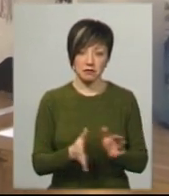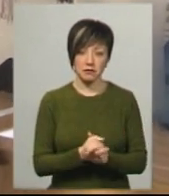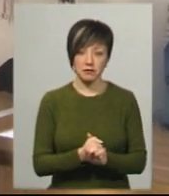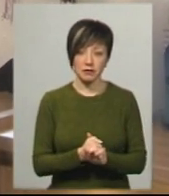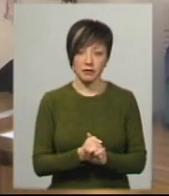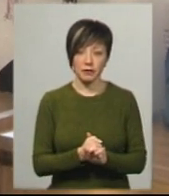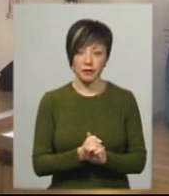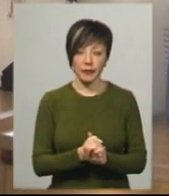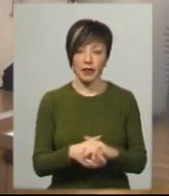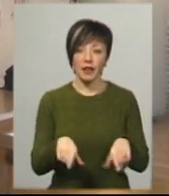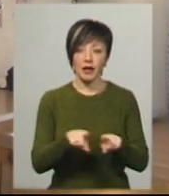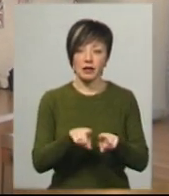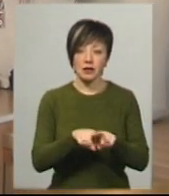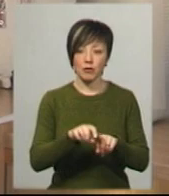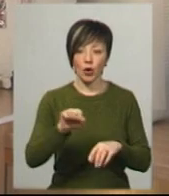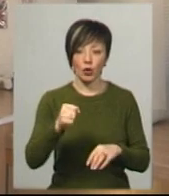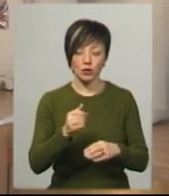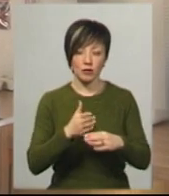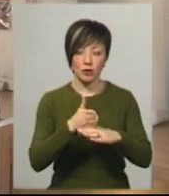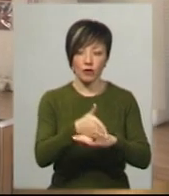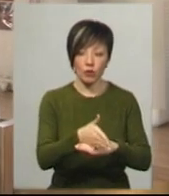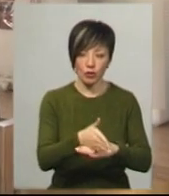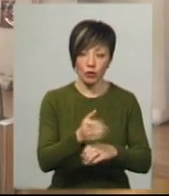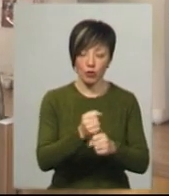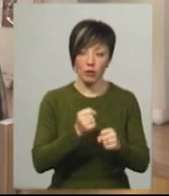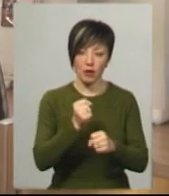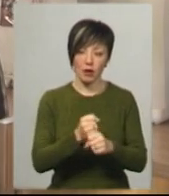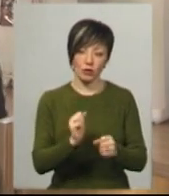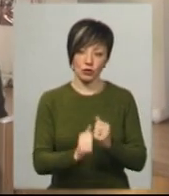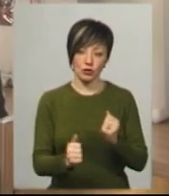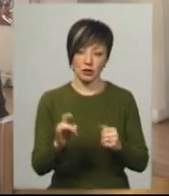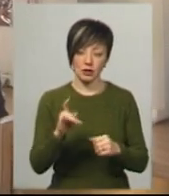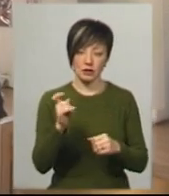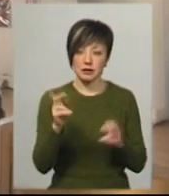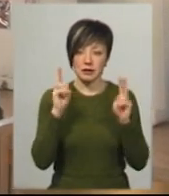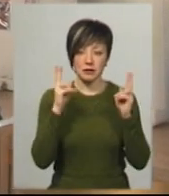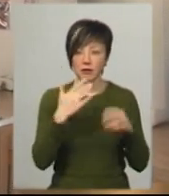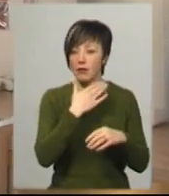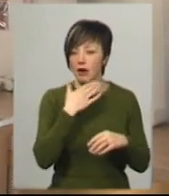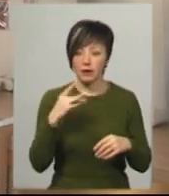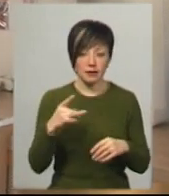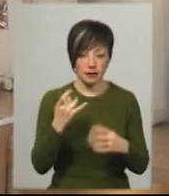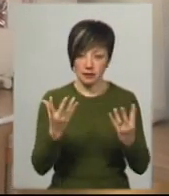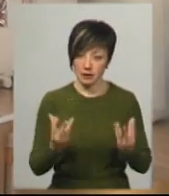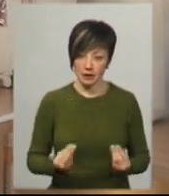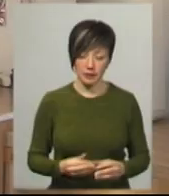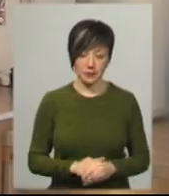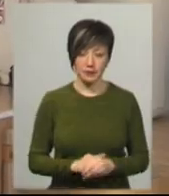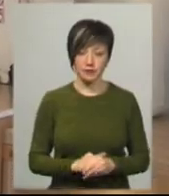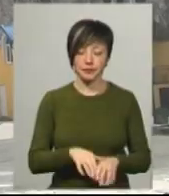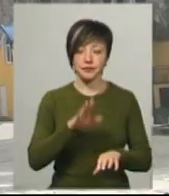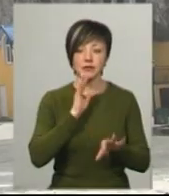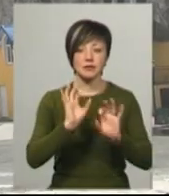Так само ручки при вході, вони обробляють кожен раз, не знаю скільки, багато раз на день. За словами